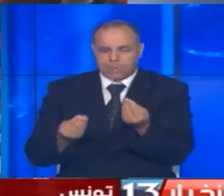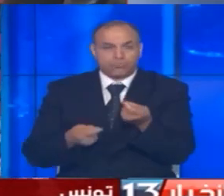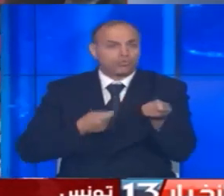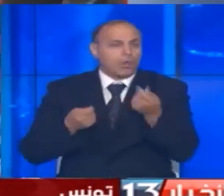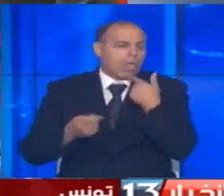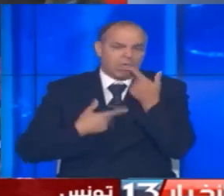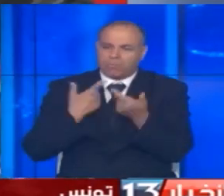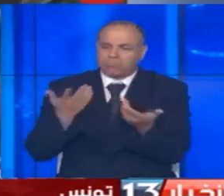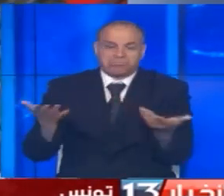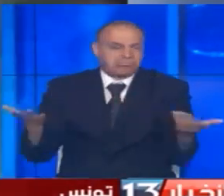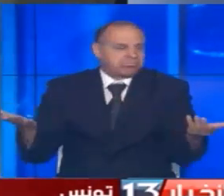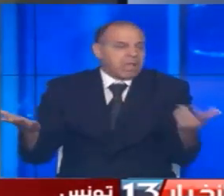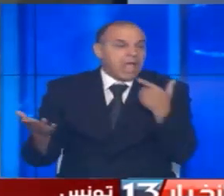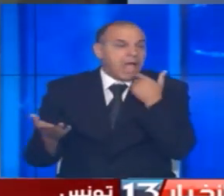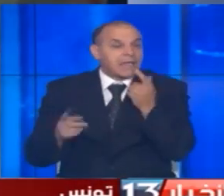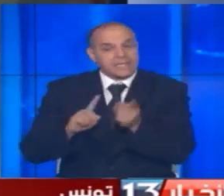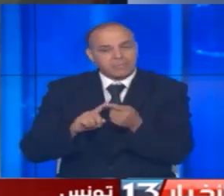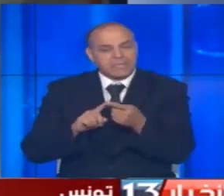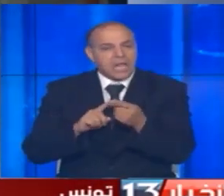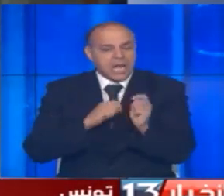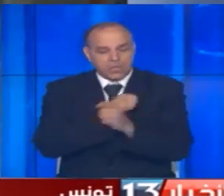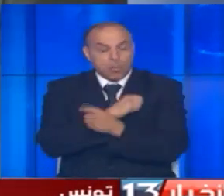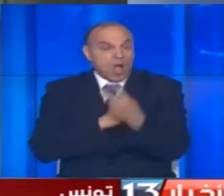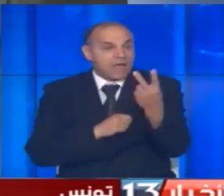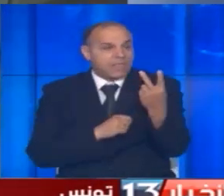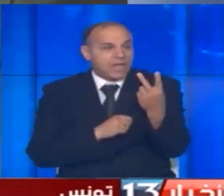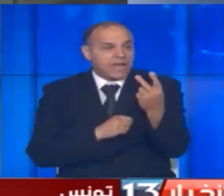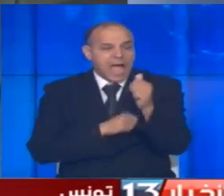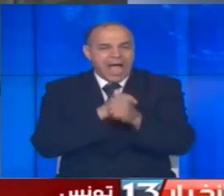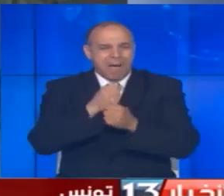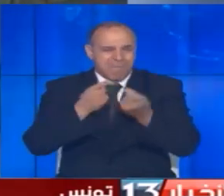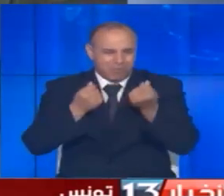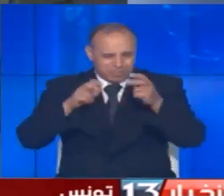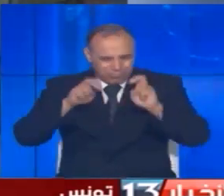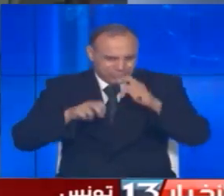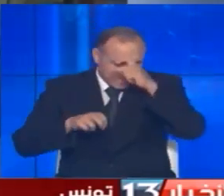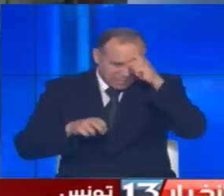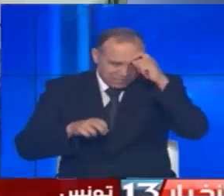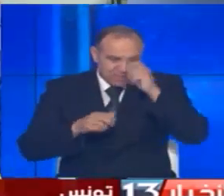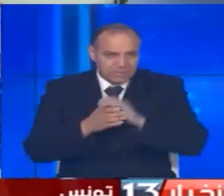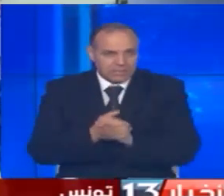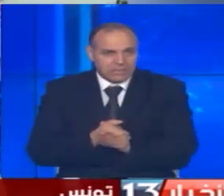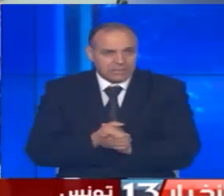التجار تلك هي أبرز خصوصيات الأسبوع الثاني لموسم التخفيضات الصيفية